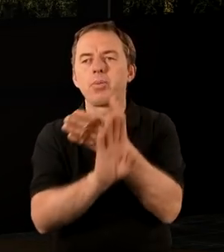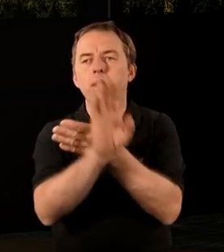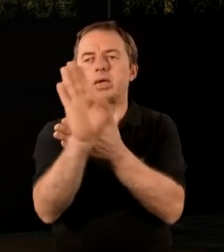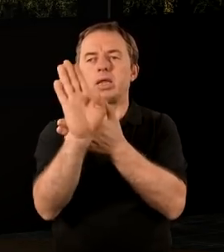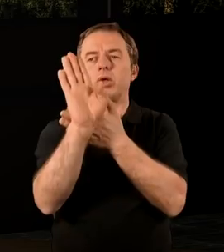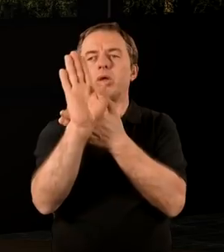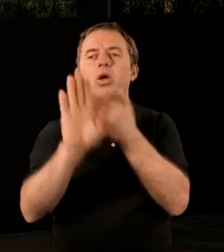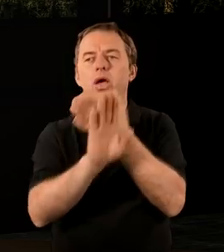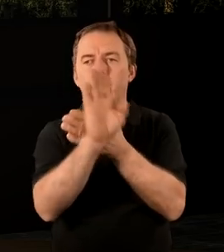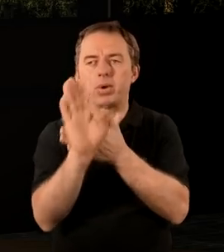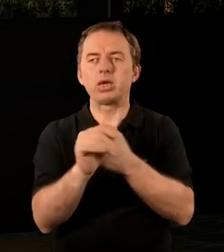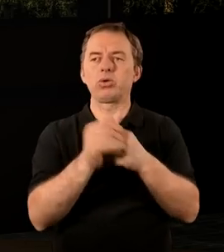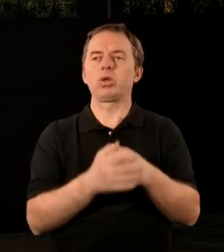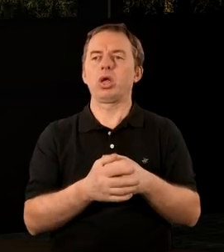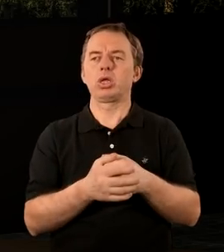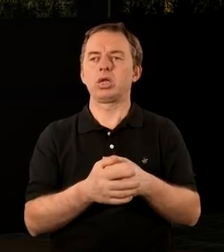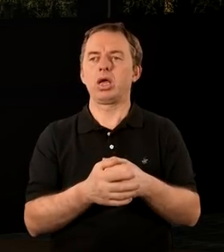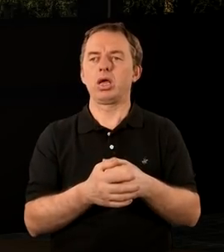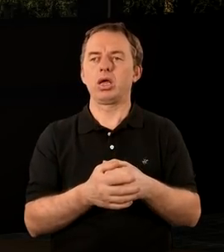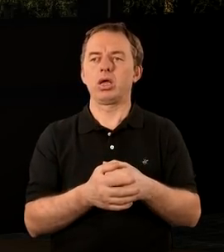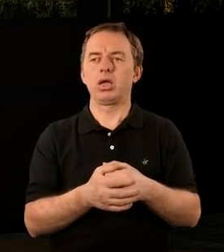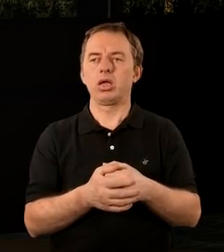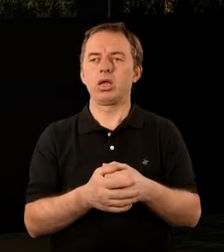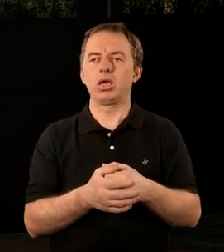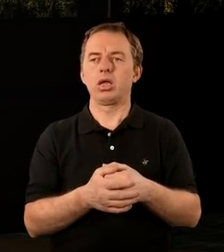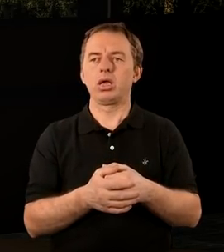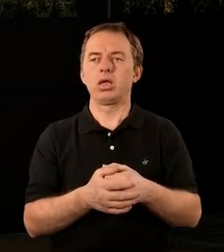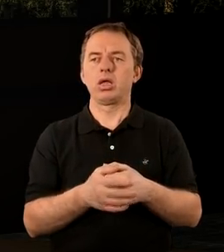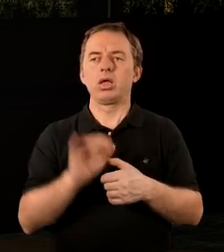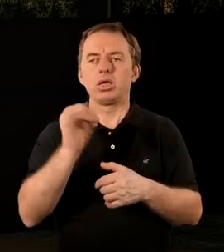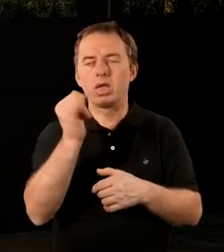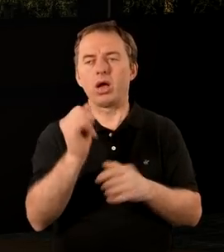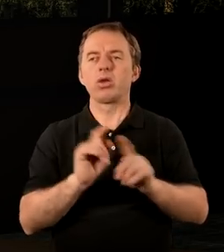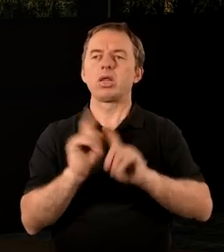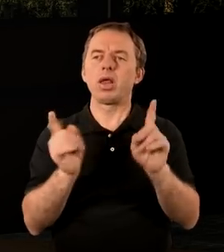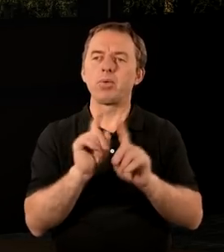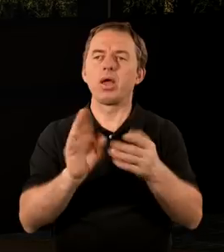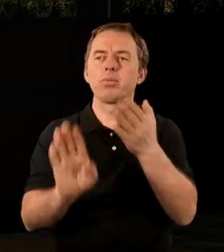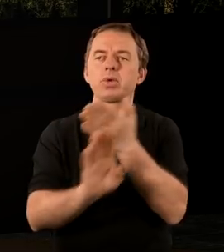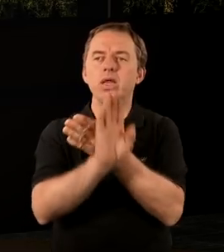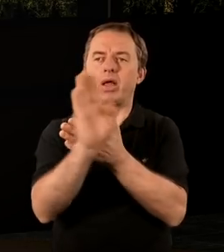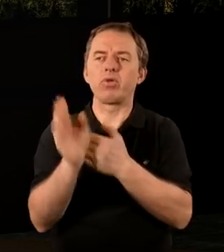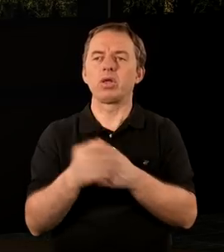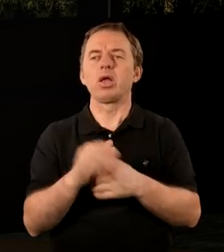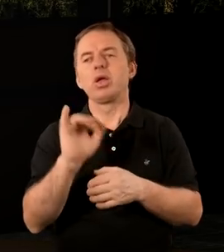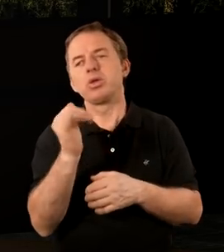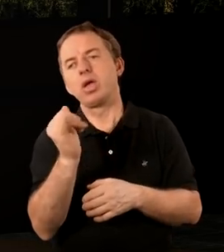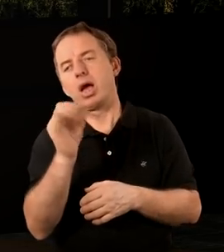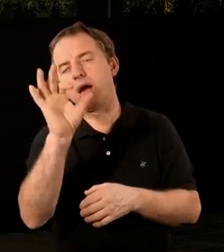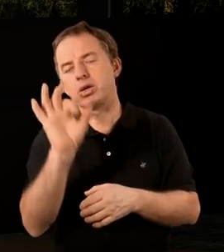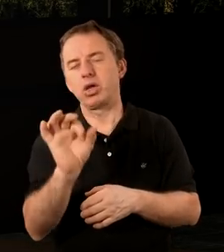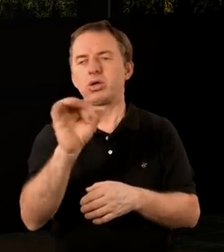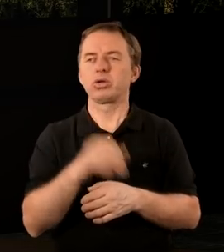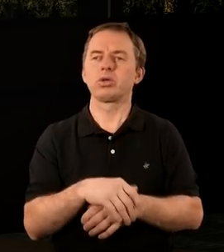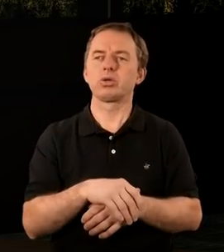reprezentacyjne, reprezentujące, albo jako takim symbolicznie przedstawiające jakieś